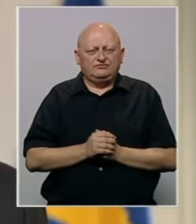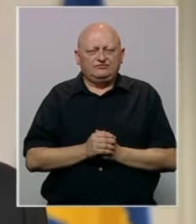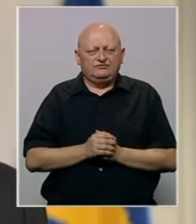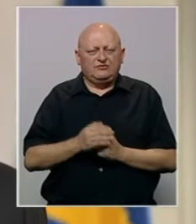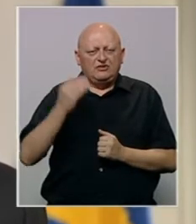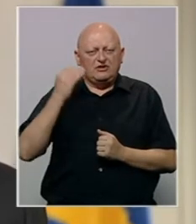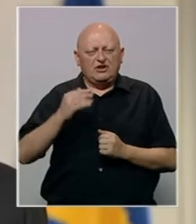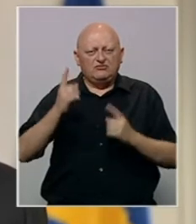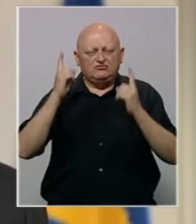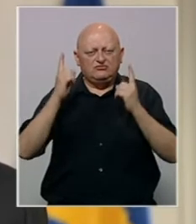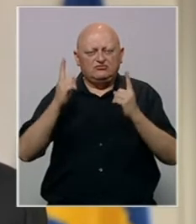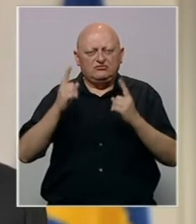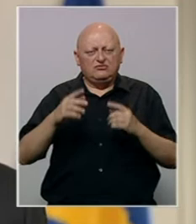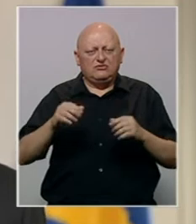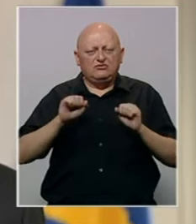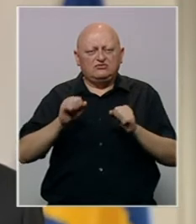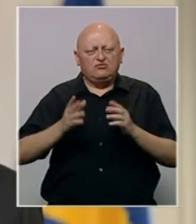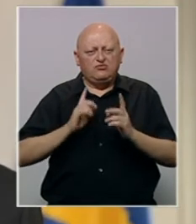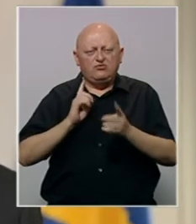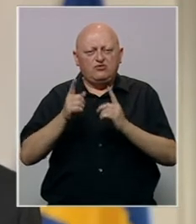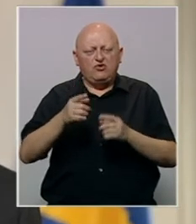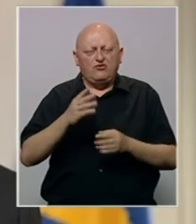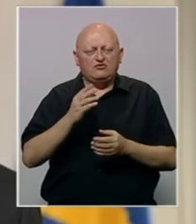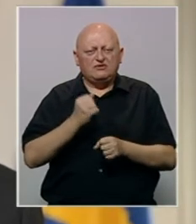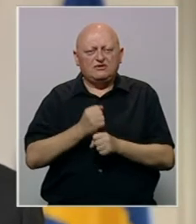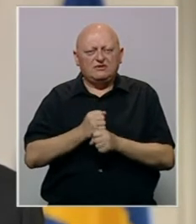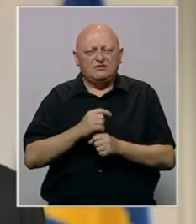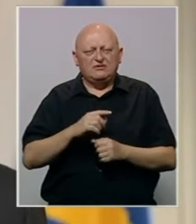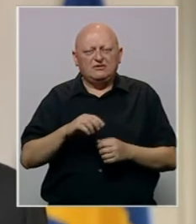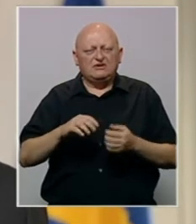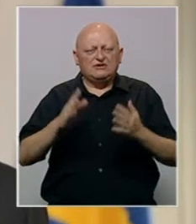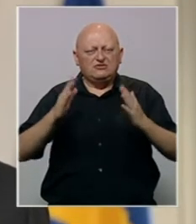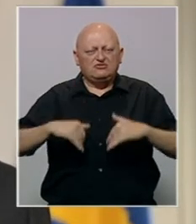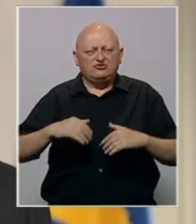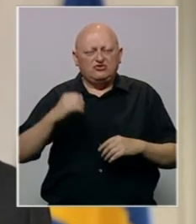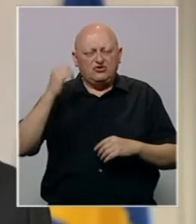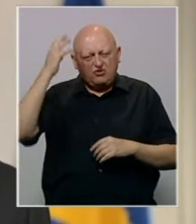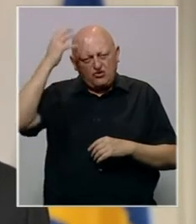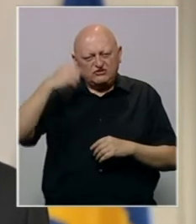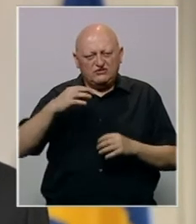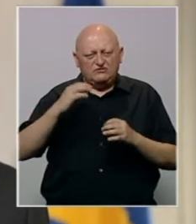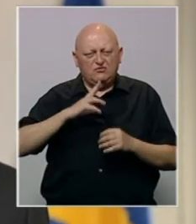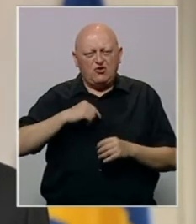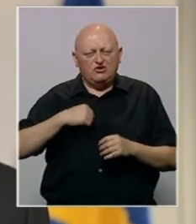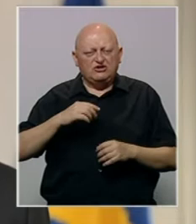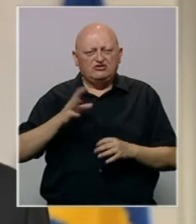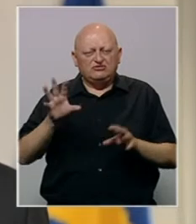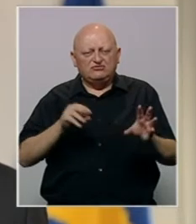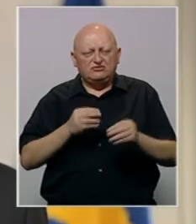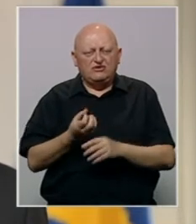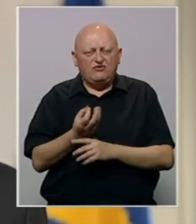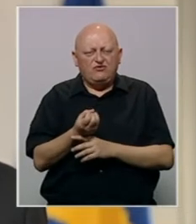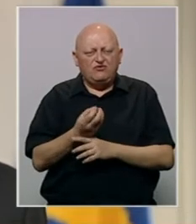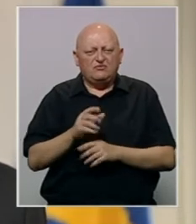Najoštrije osuđujem blokiranje puteva i ovdje se radi o tendenciji destabilizacije Kosova. Sigurnosne snage naše države zakupljaju informacije,